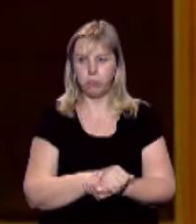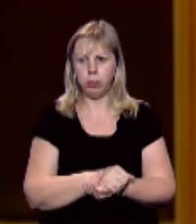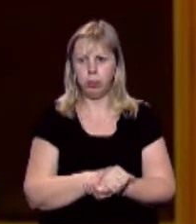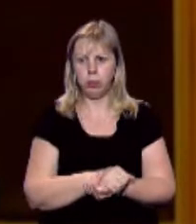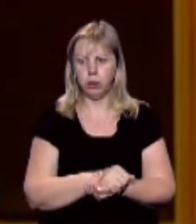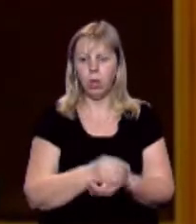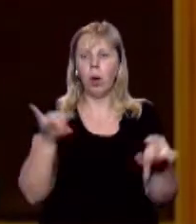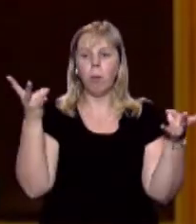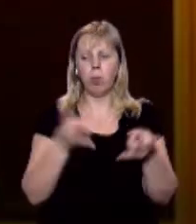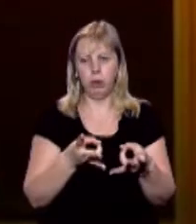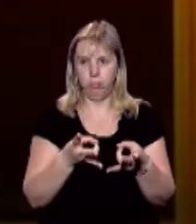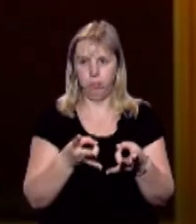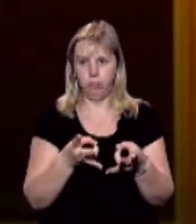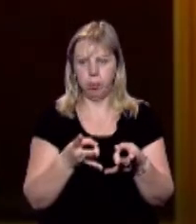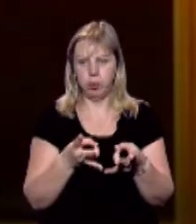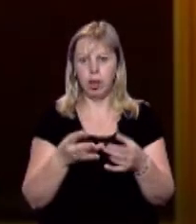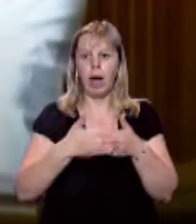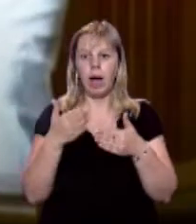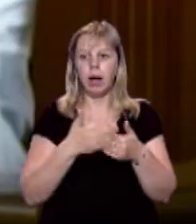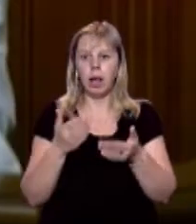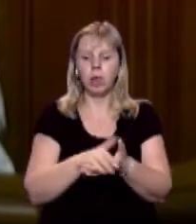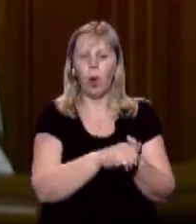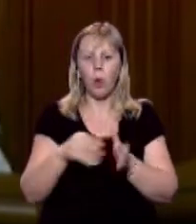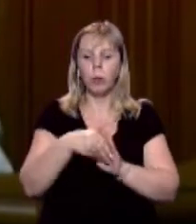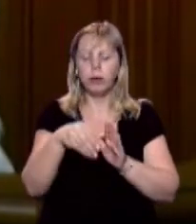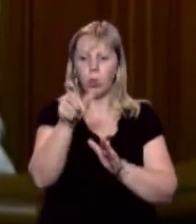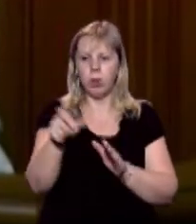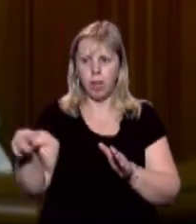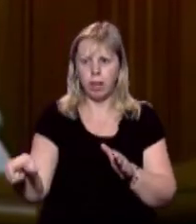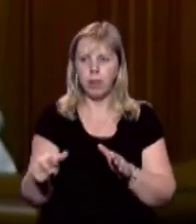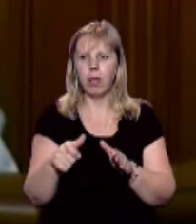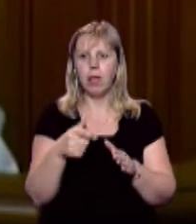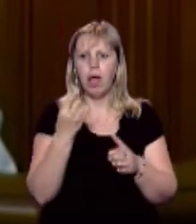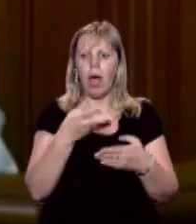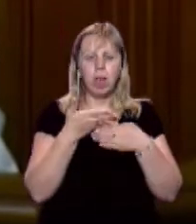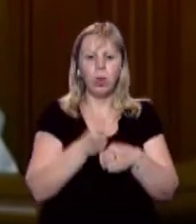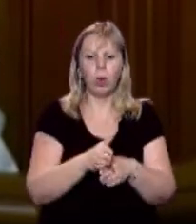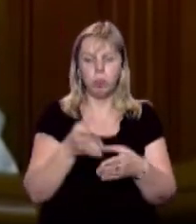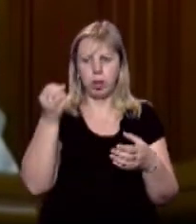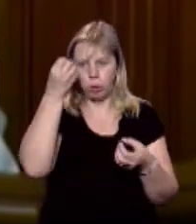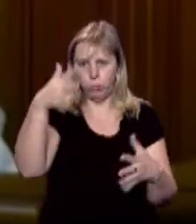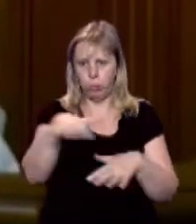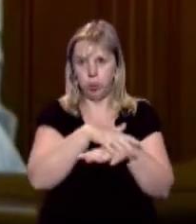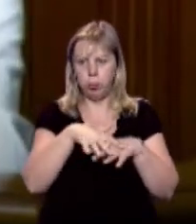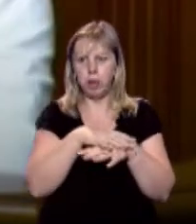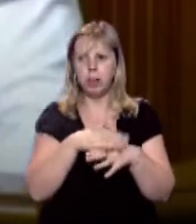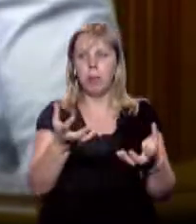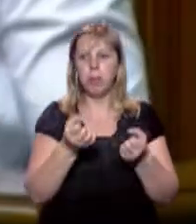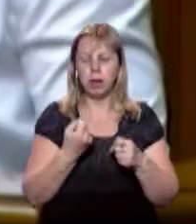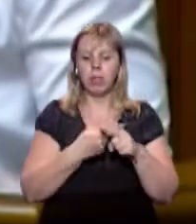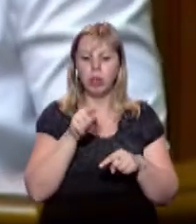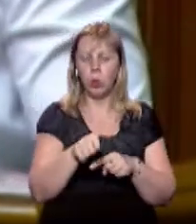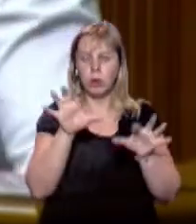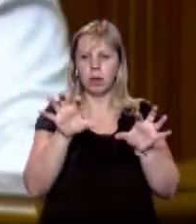Потрібно карати корупціонерів, але ж не руйнацію суспільства. Прийняття цього